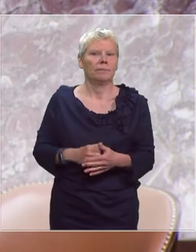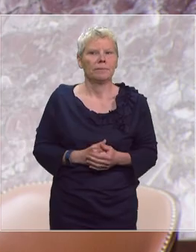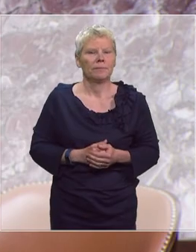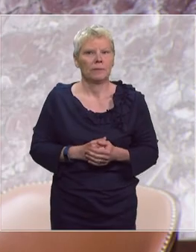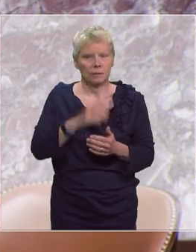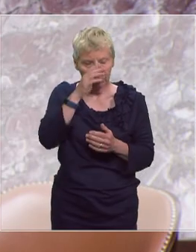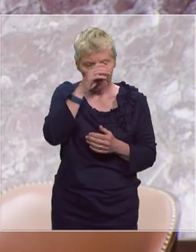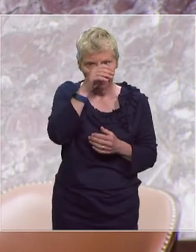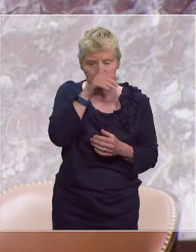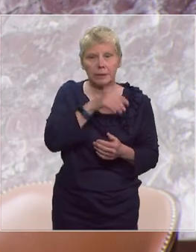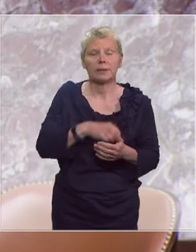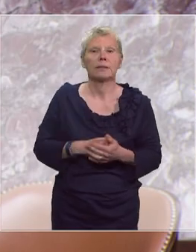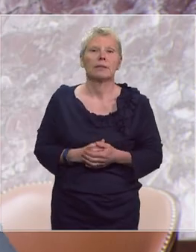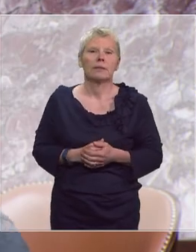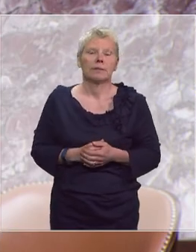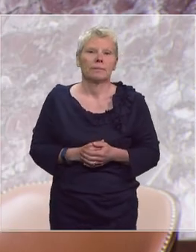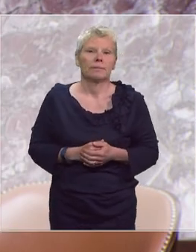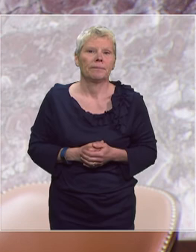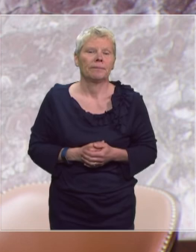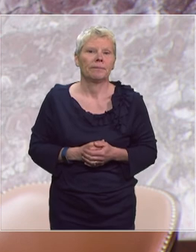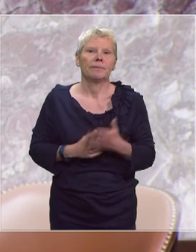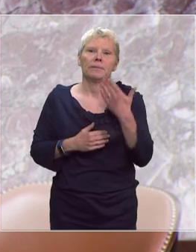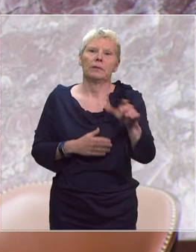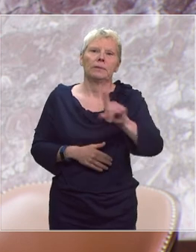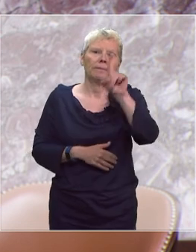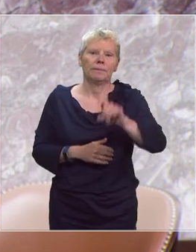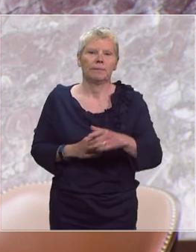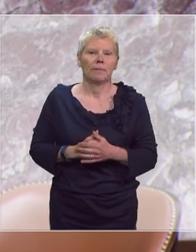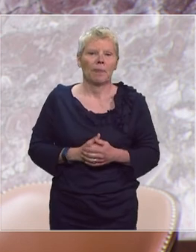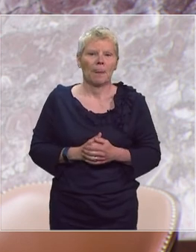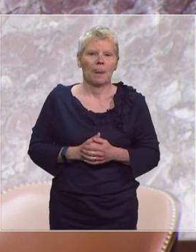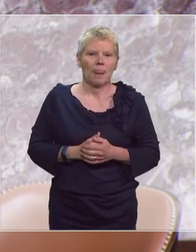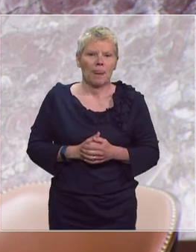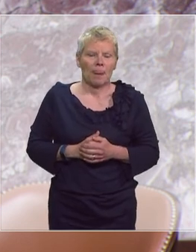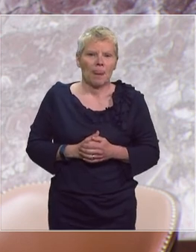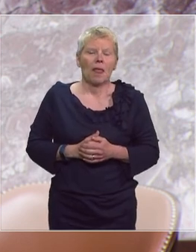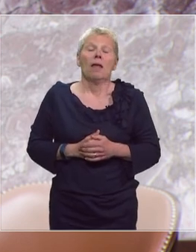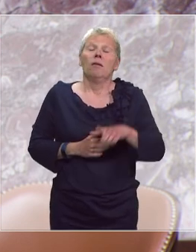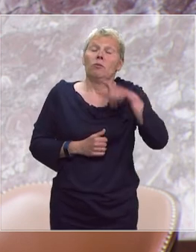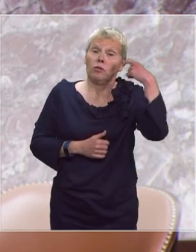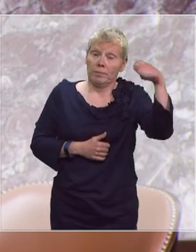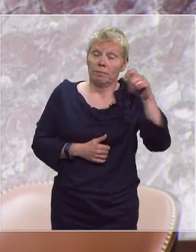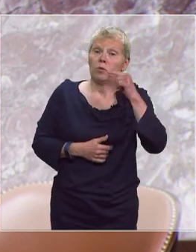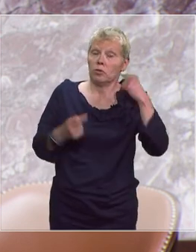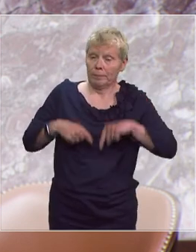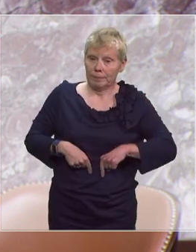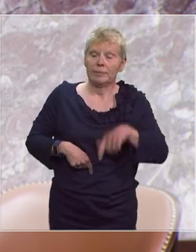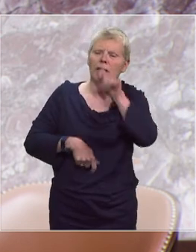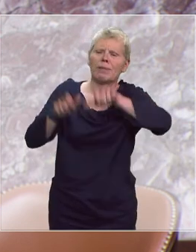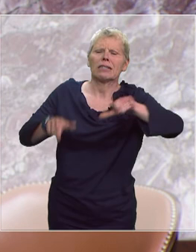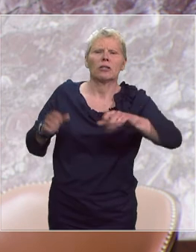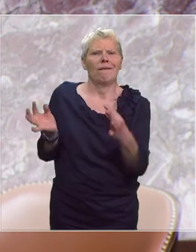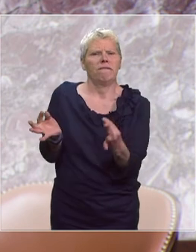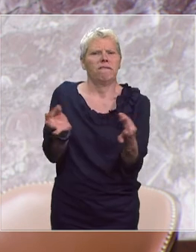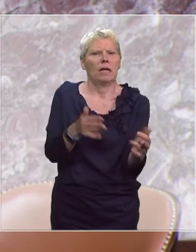La parole est à monsieur Paul Molac pour le groupe Liberté et Territoire. Monsieur le Président, Monsieur le Ministre, les personnes fragiles